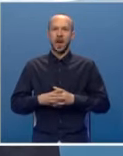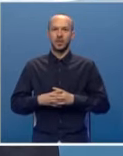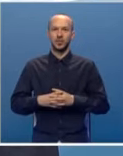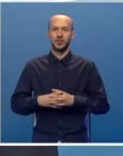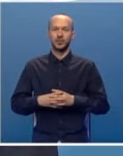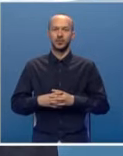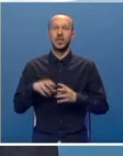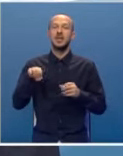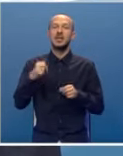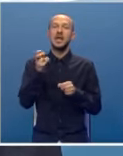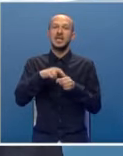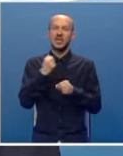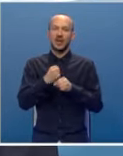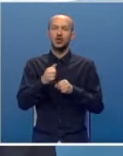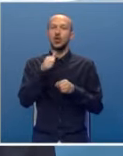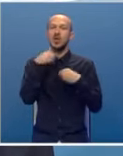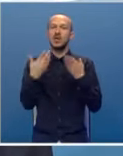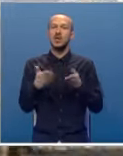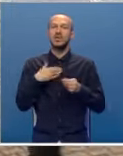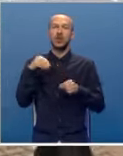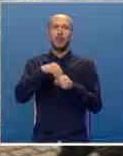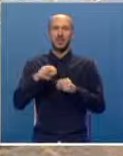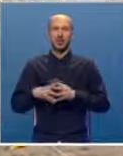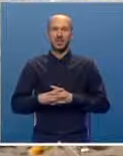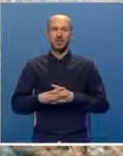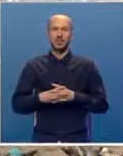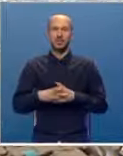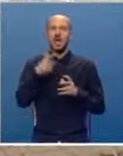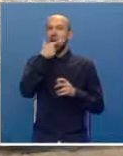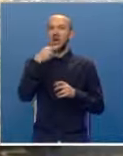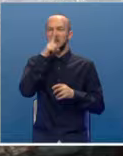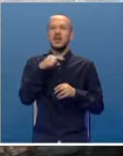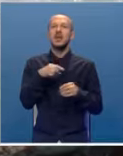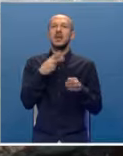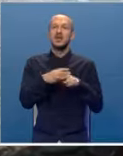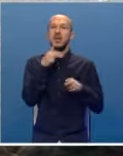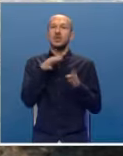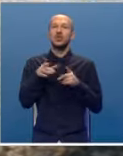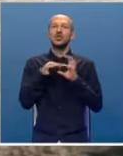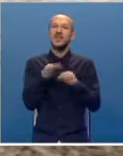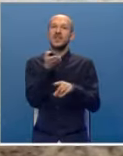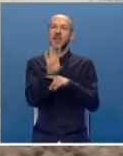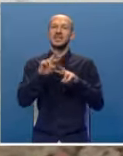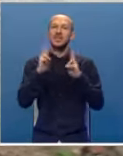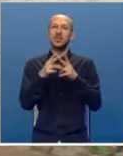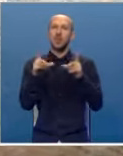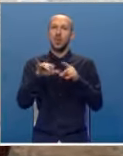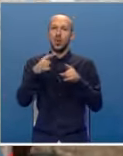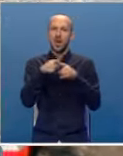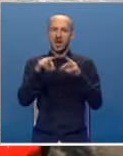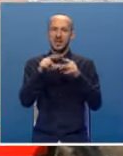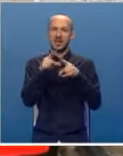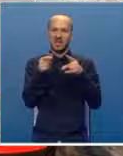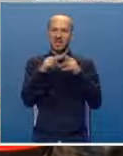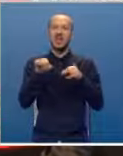da intervenišu i da daju svoj doprinas. Lice mirim nazivaju i odbacuju izjave šefa delegacije Evropske unije, Johana